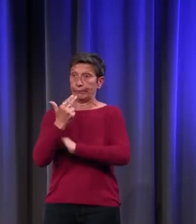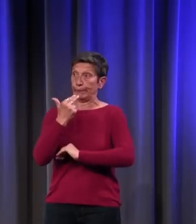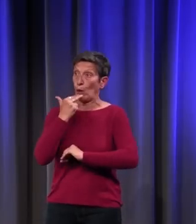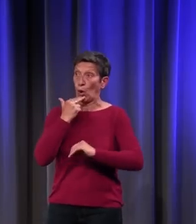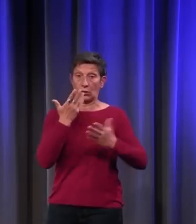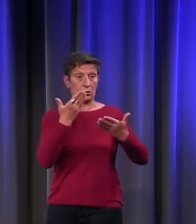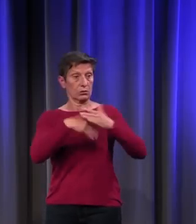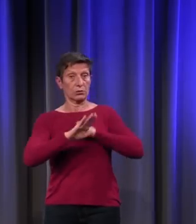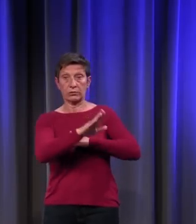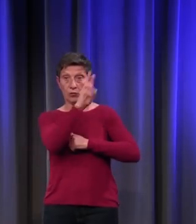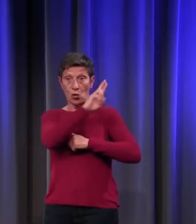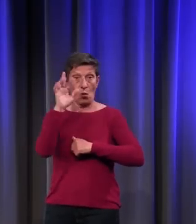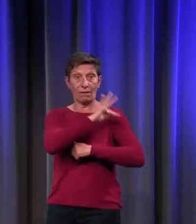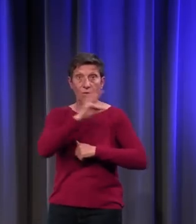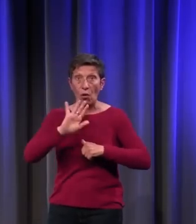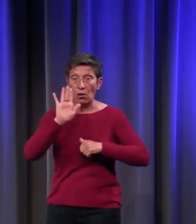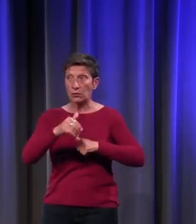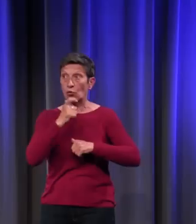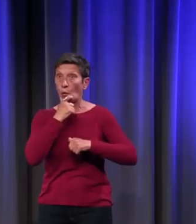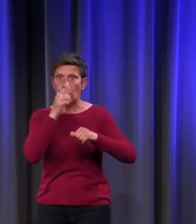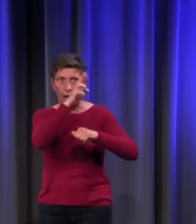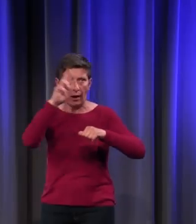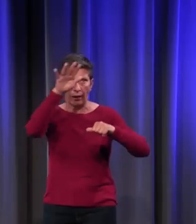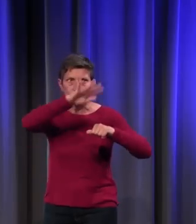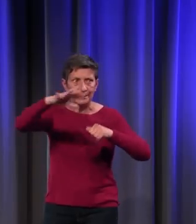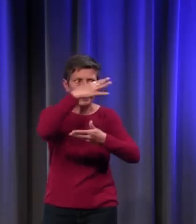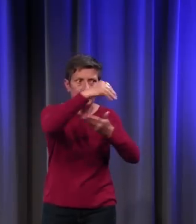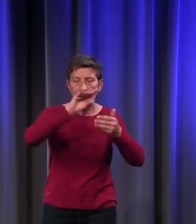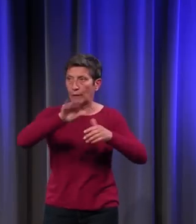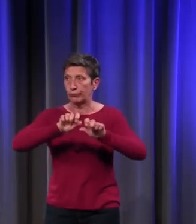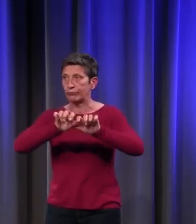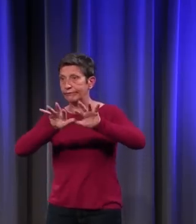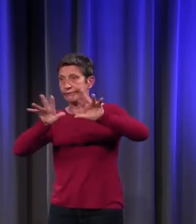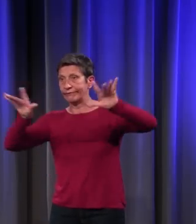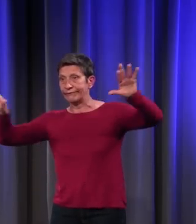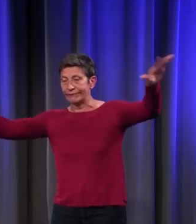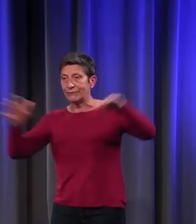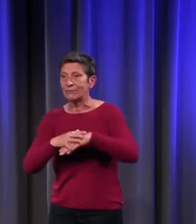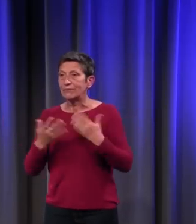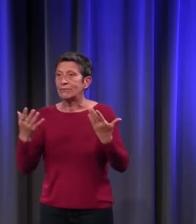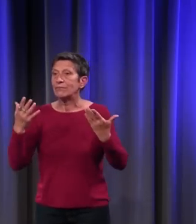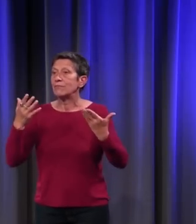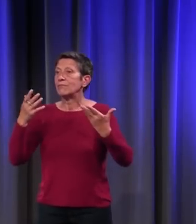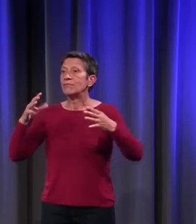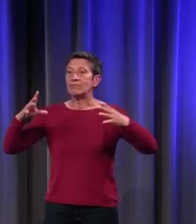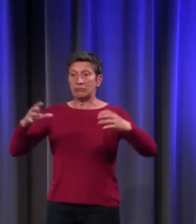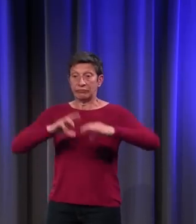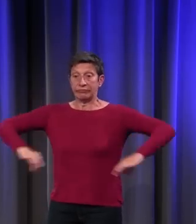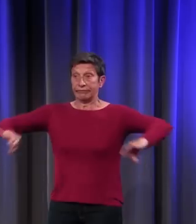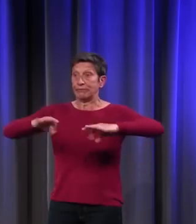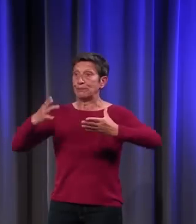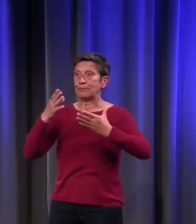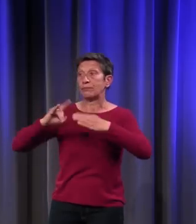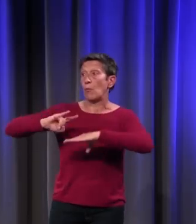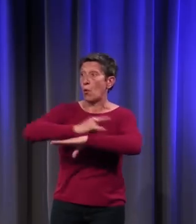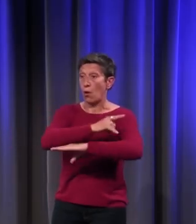France. La cour d'Angleterre commence à imiter la cour de France et ça se répand comme ça. La cour de Bourgogne sacralise